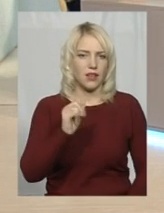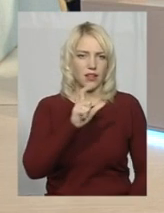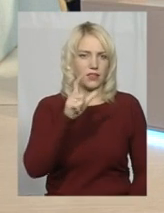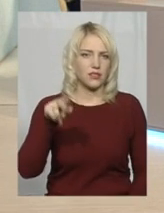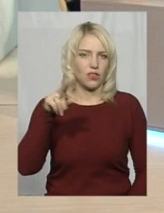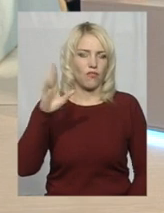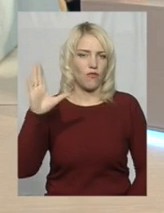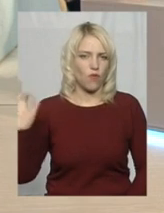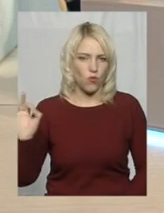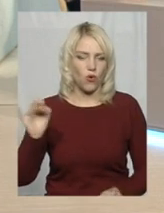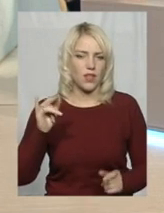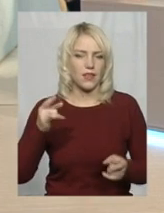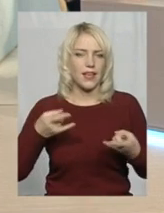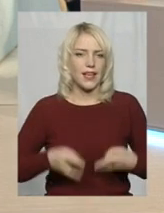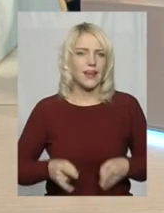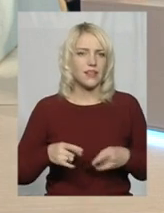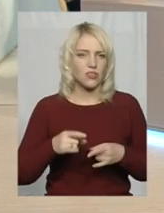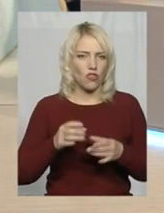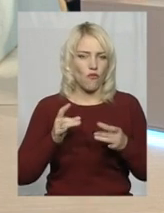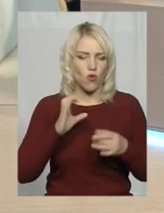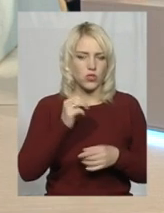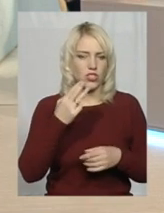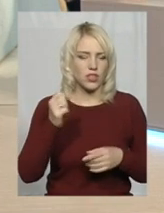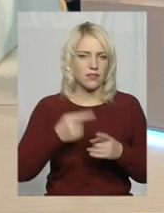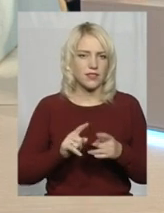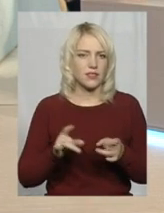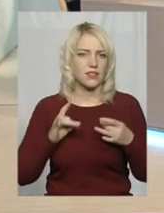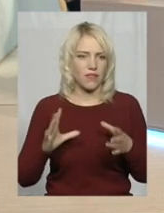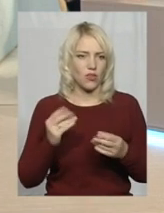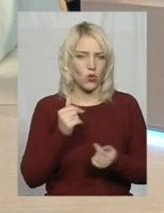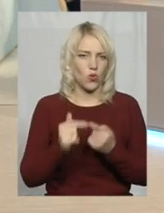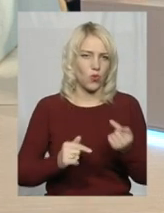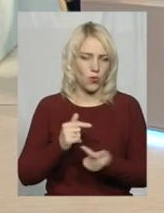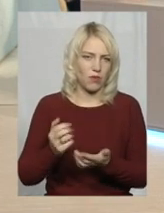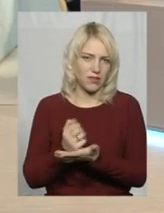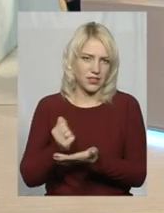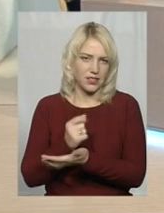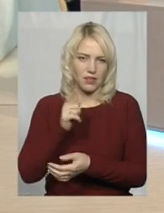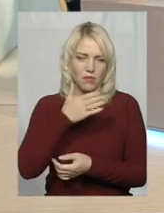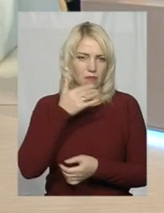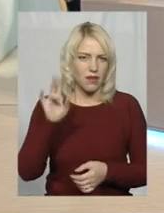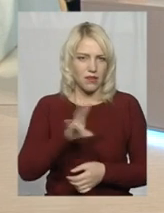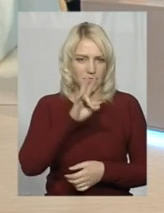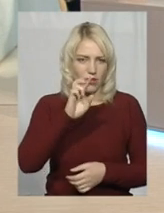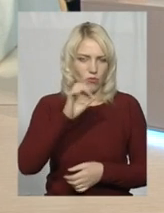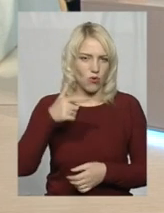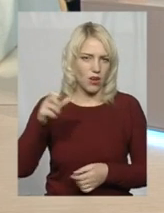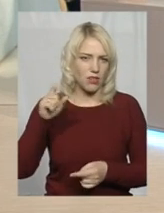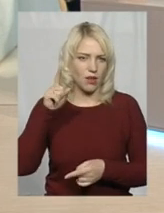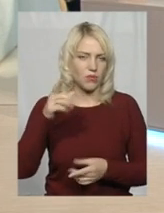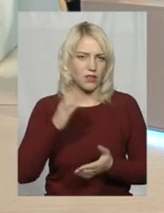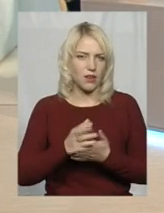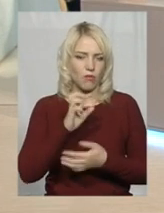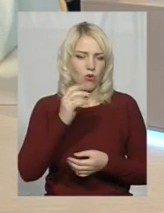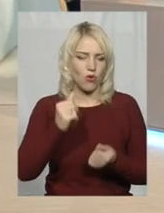Різдво у Сполучених Штатах – це свято комерції. Там немає християнського бога, там є бог